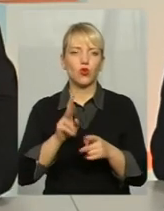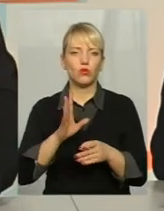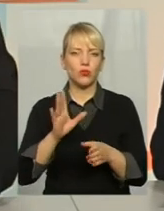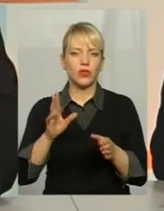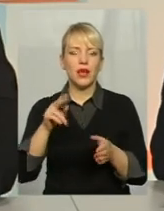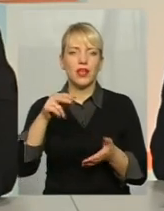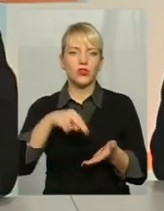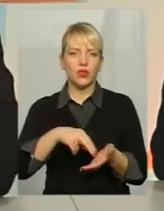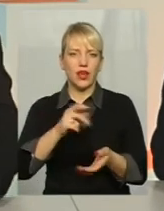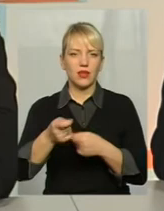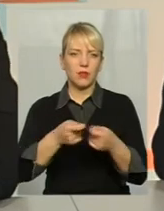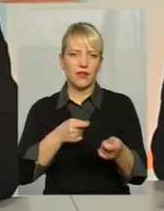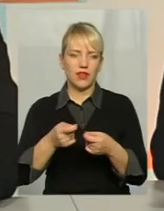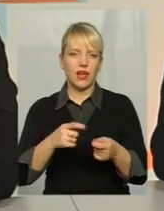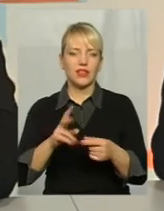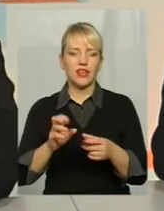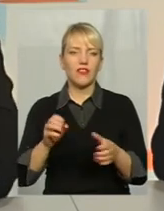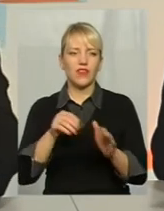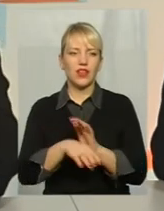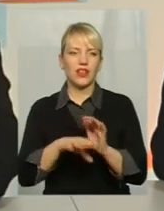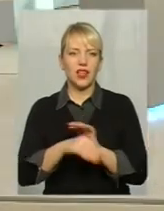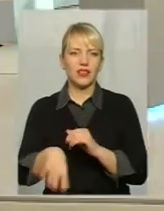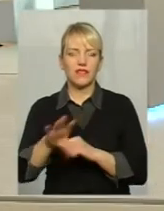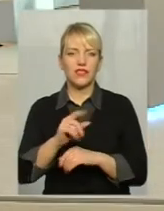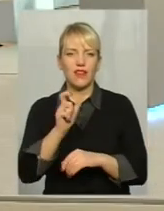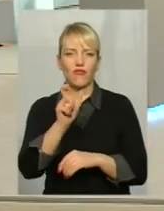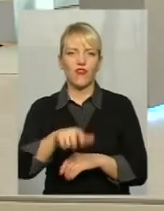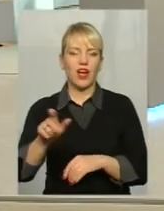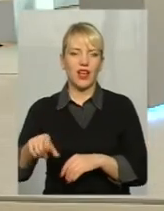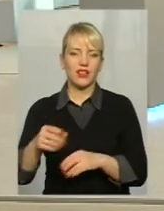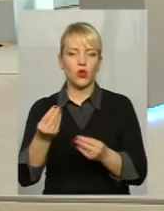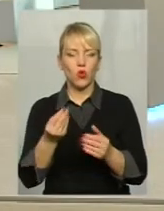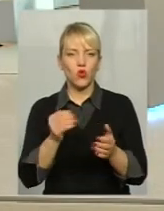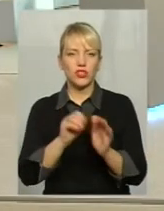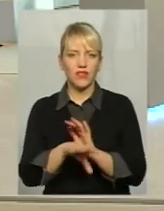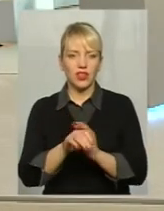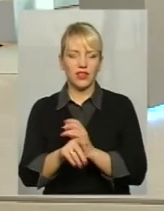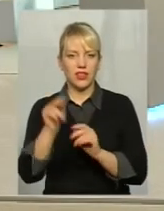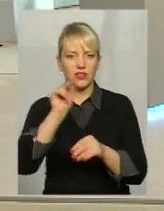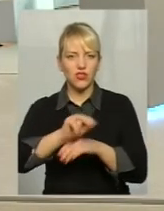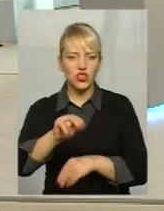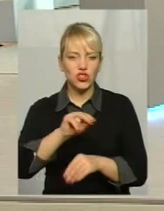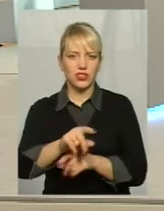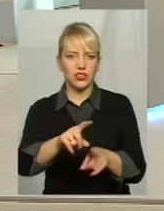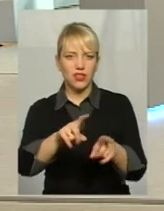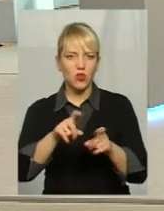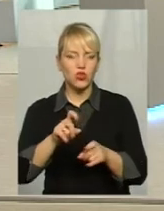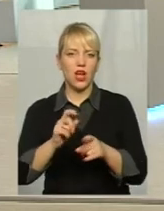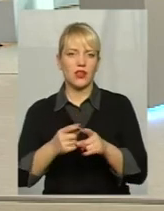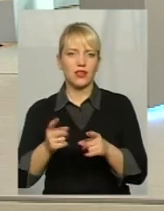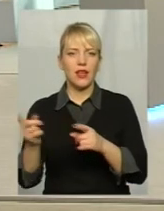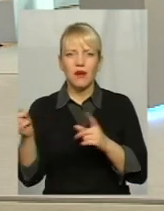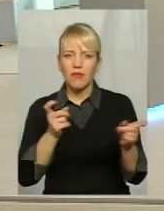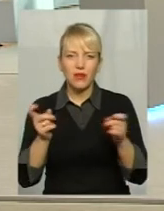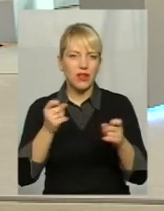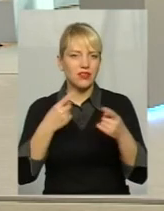все, що можете в кадри, кошти вкладайте, вчіть їх, залучайте, переманяйте